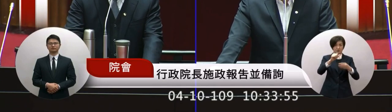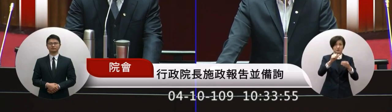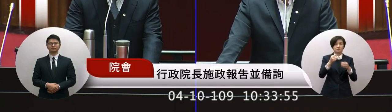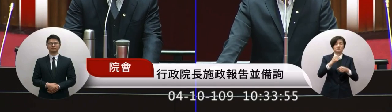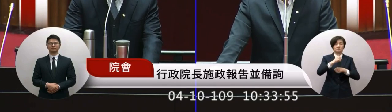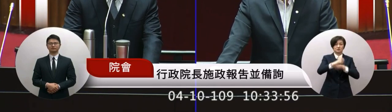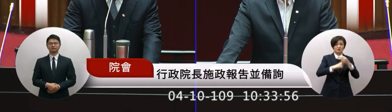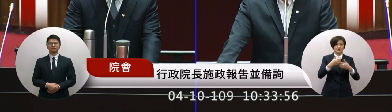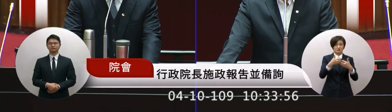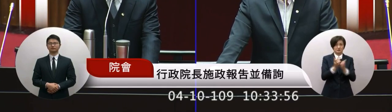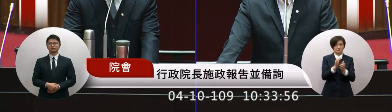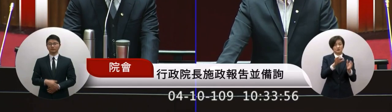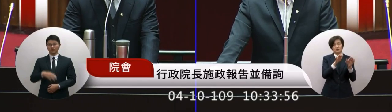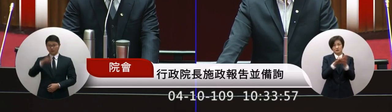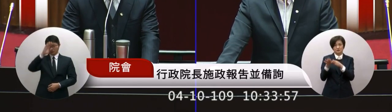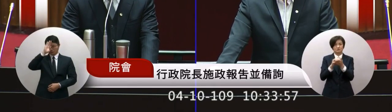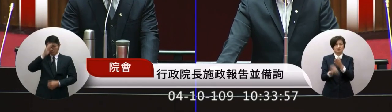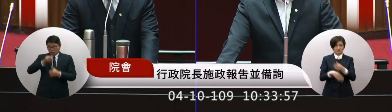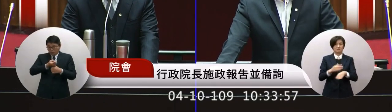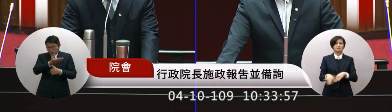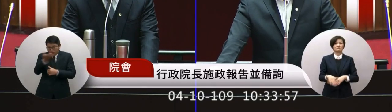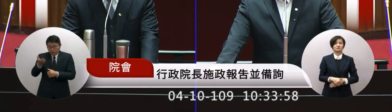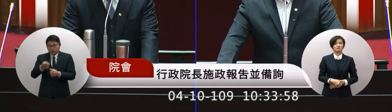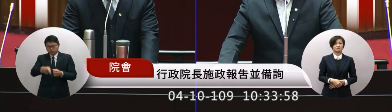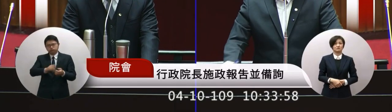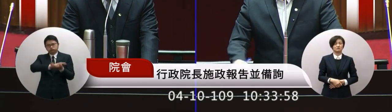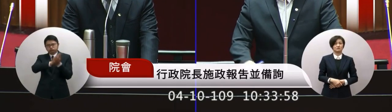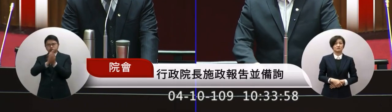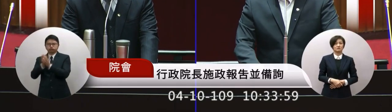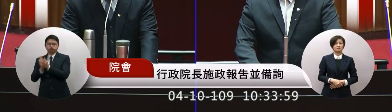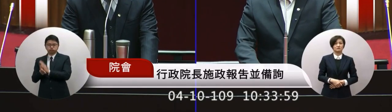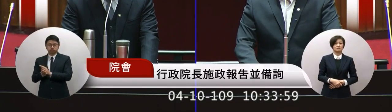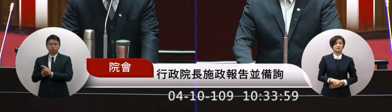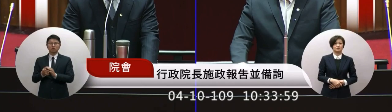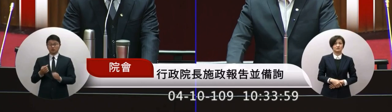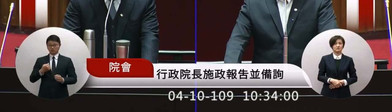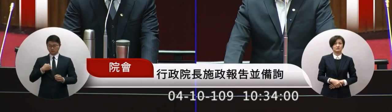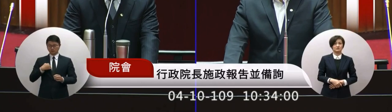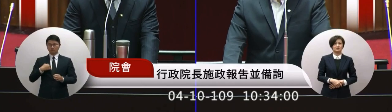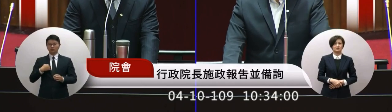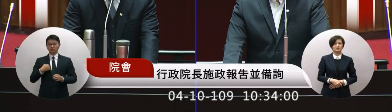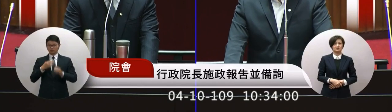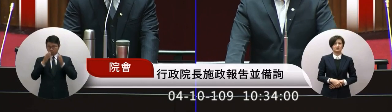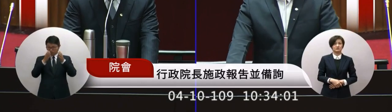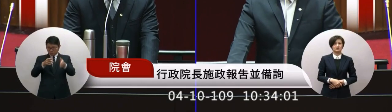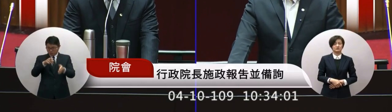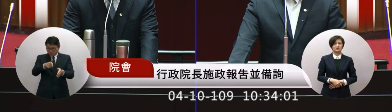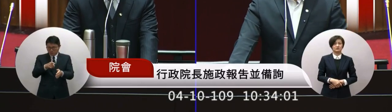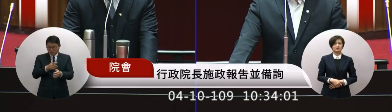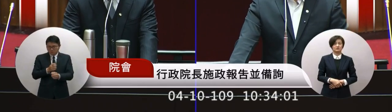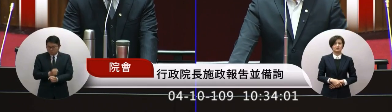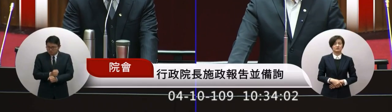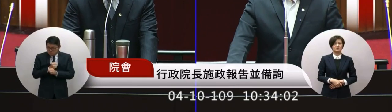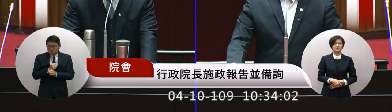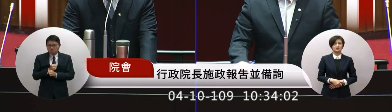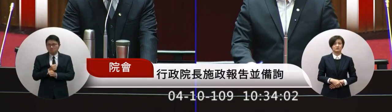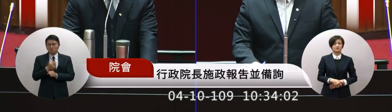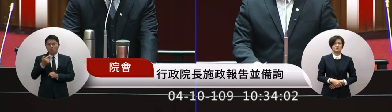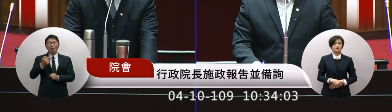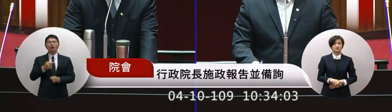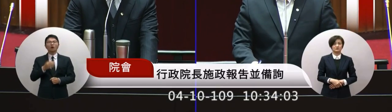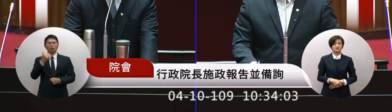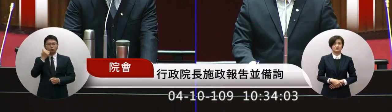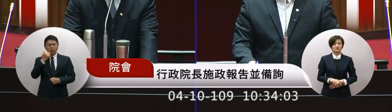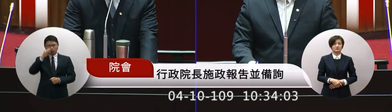可能疫情的發展千變萬化那我們是隨時緊盯如果疫情有任